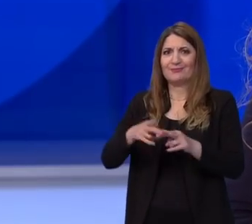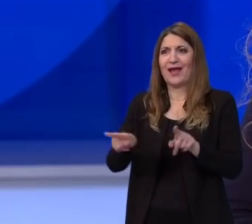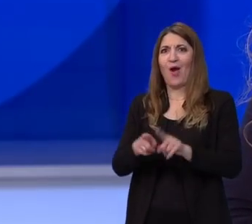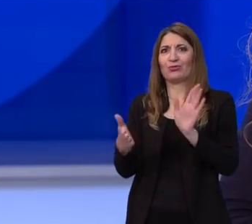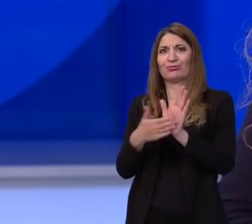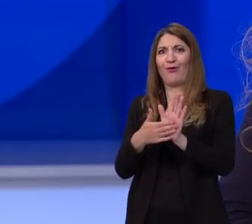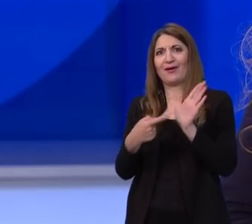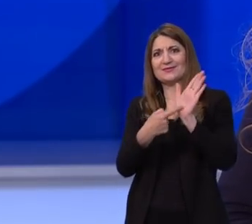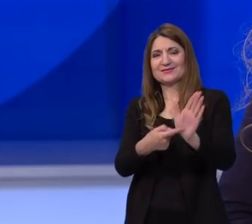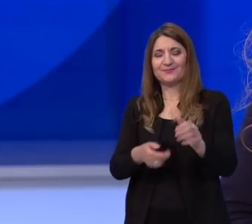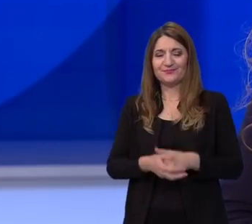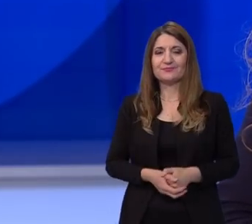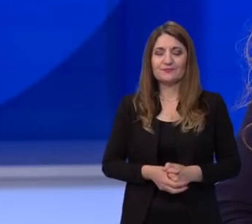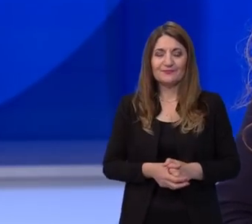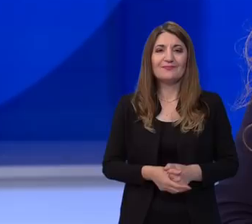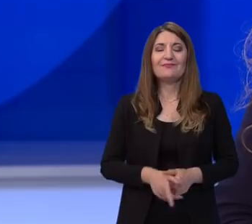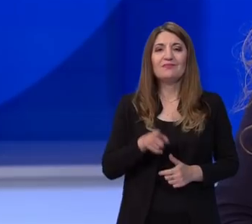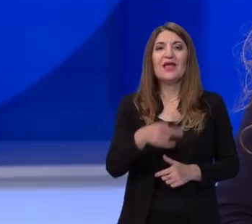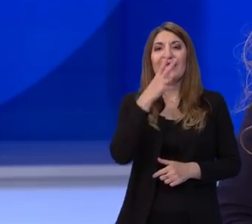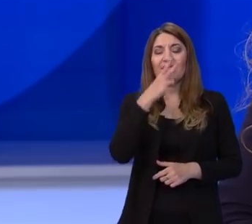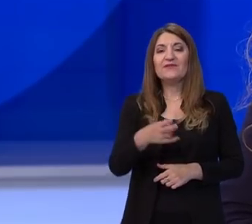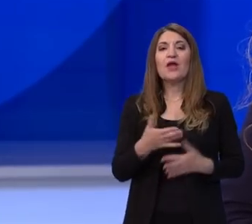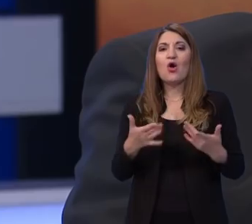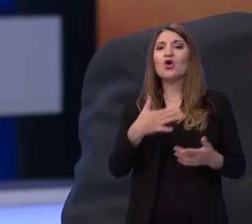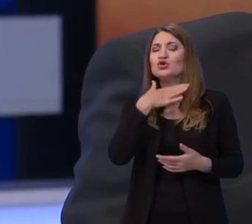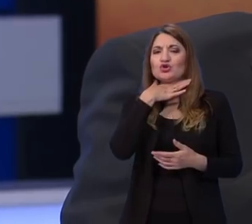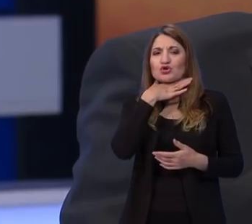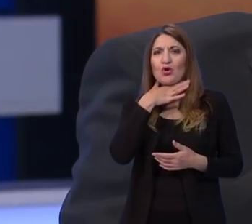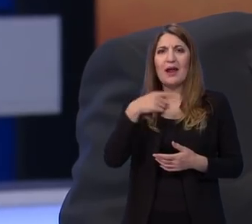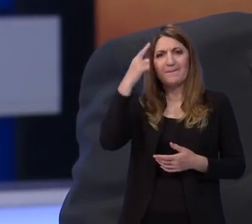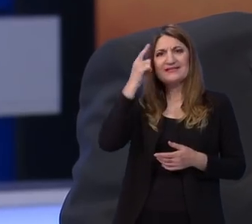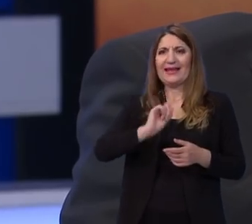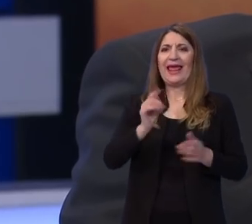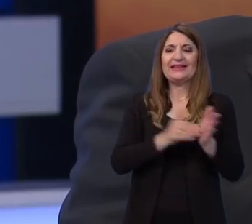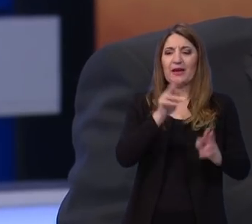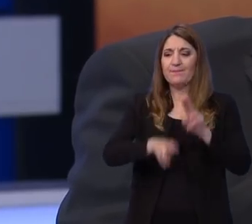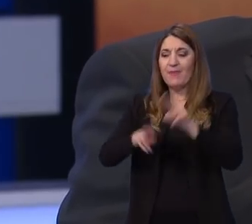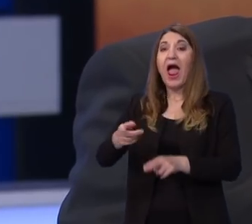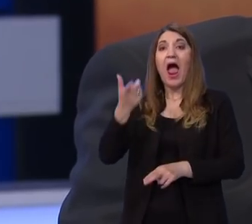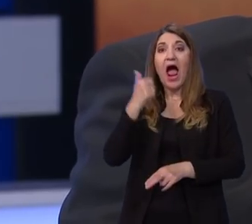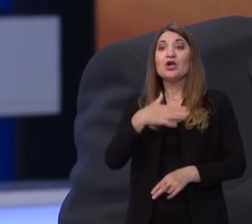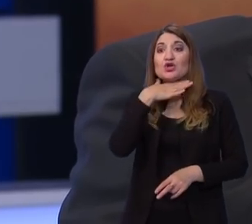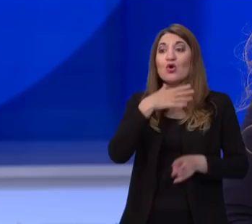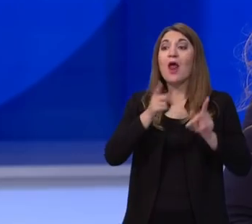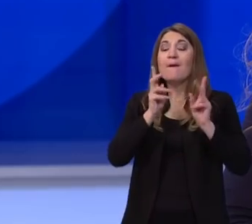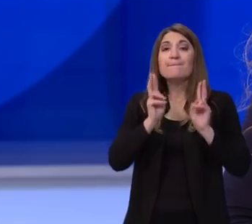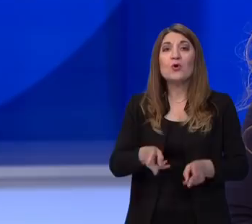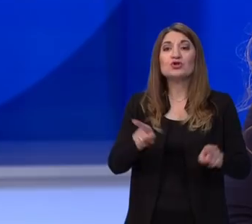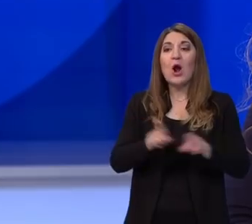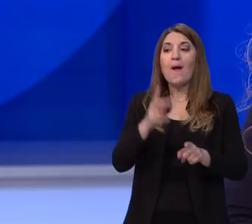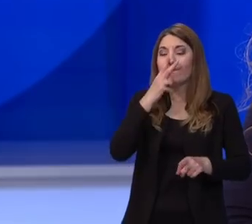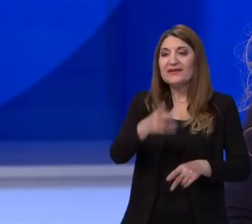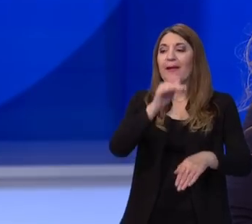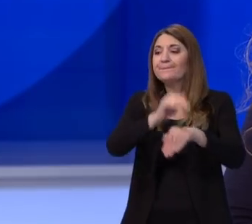Dakle, vidi se koliko je zapravo ono što ste spomenuli da škola ne treba lječiti, ali diagnosticirati i usmjeriti dalje. Dakle, taj dio